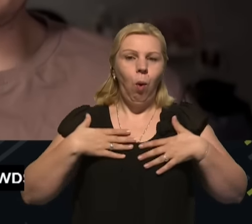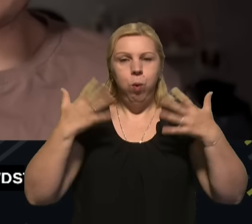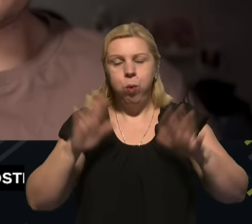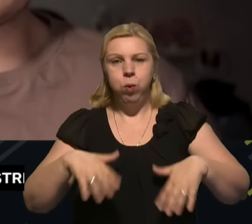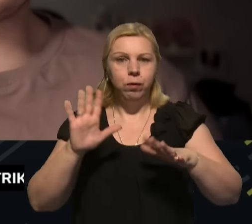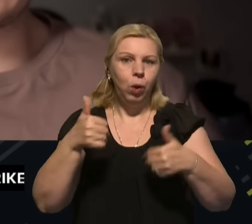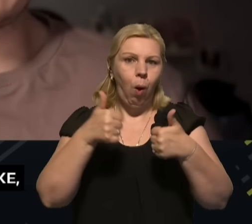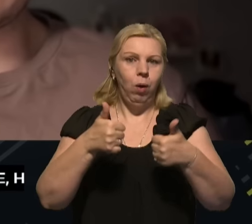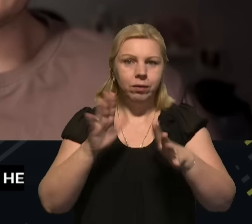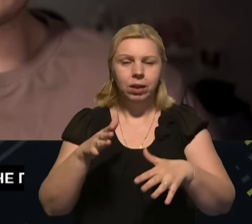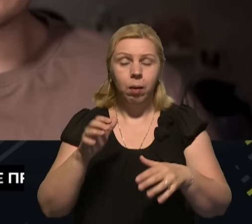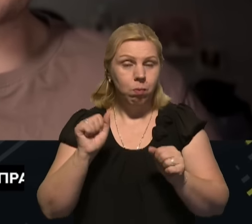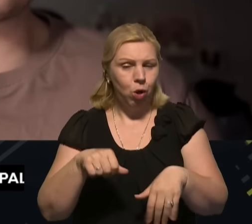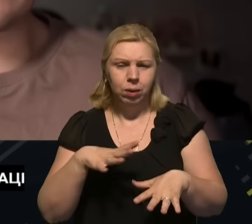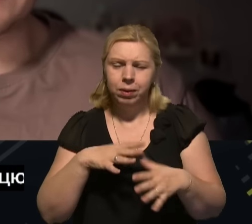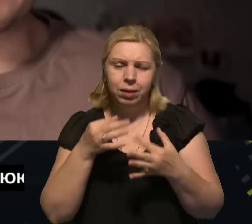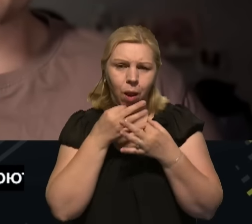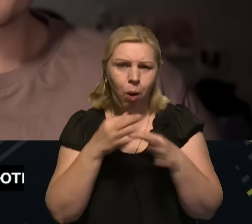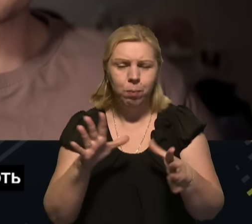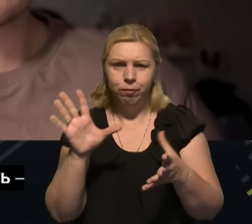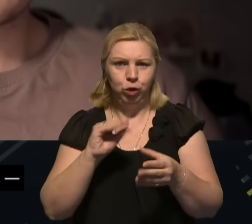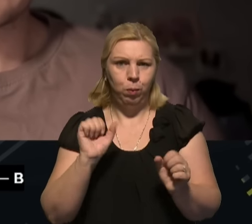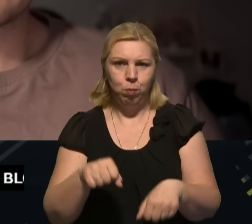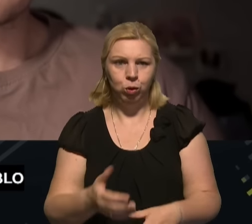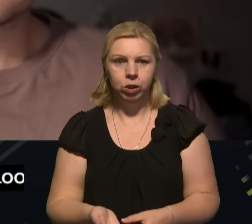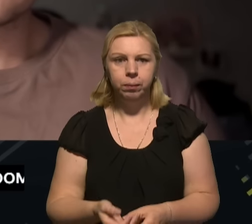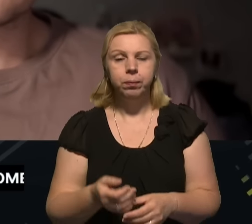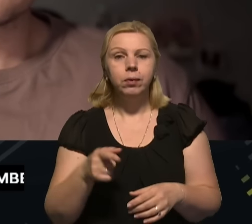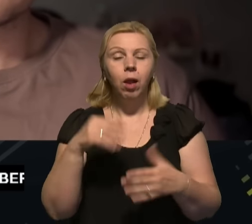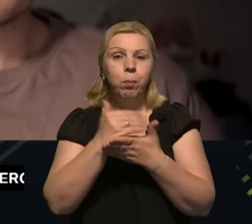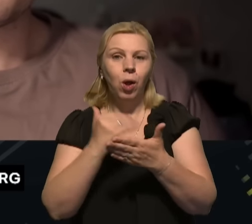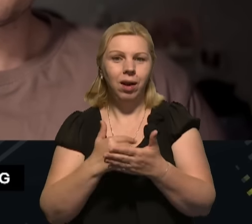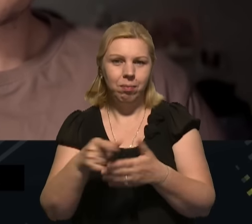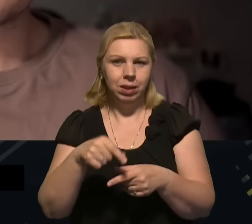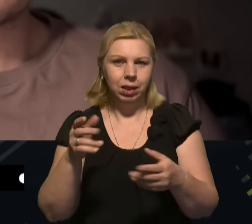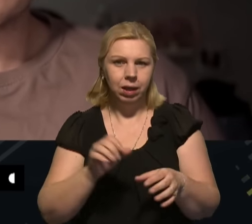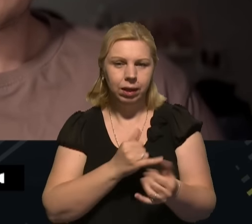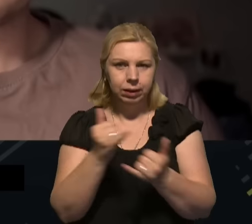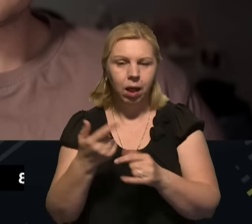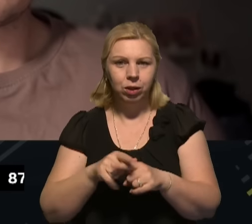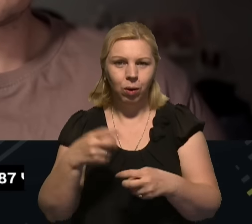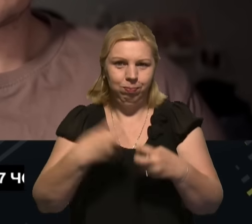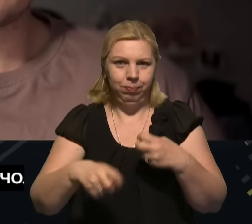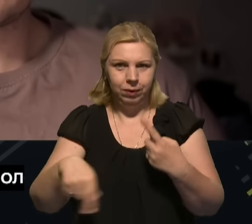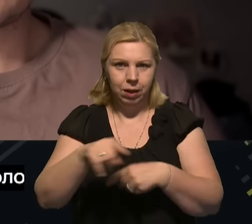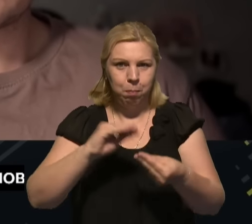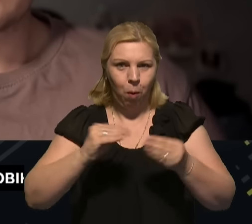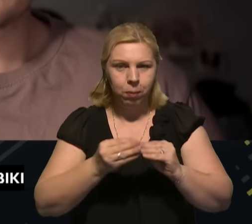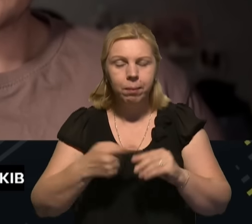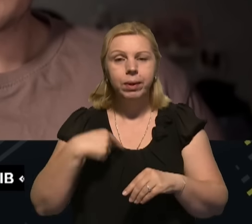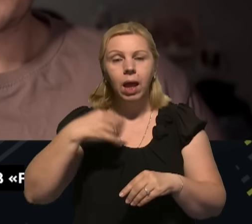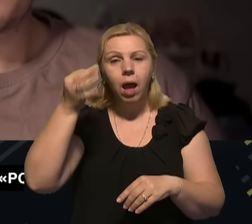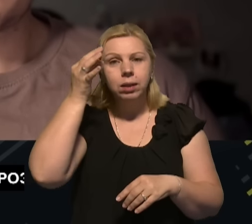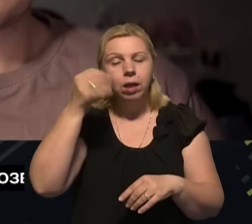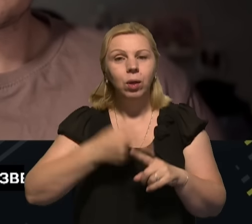розуміємо, що може статися в наші часи абсолютно все. Ну і, власне, з приводу програмного забезпечення, яке дало збій, ви згадували. Я так розумію, це те, про